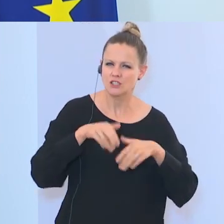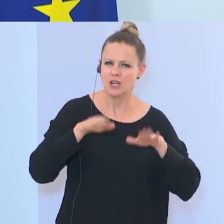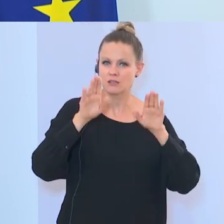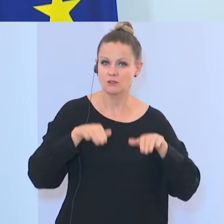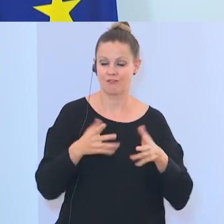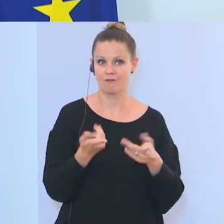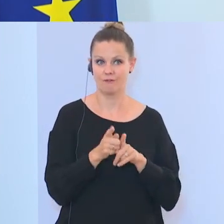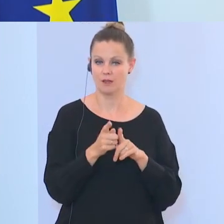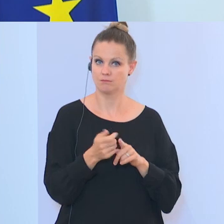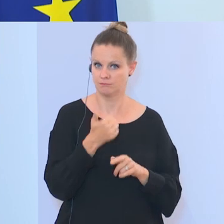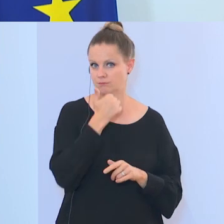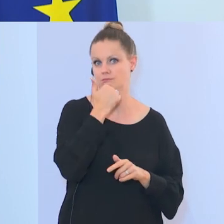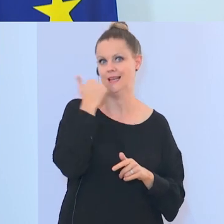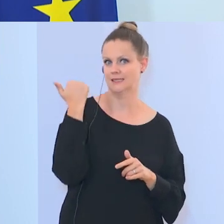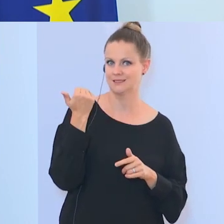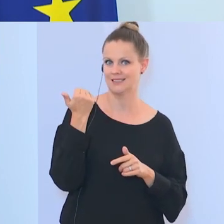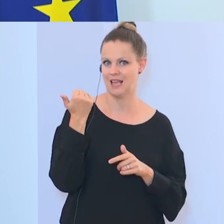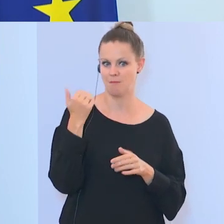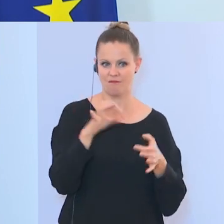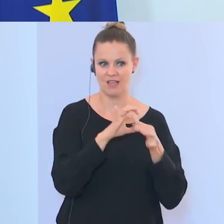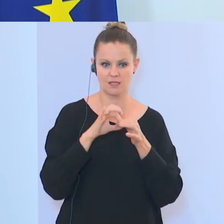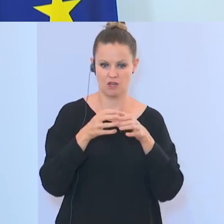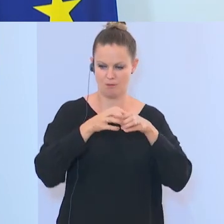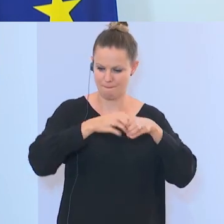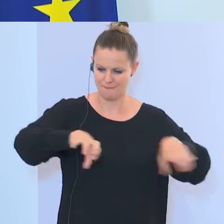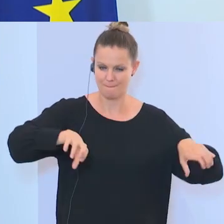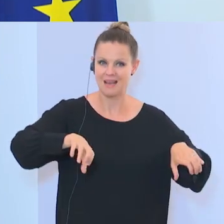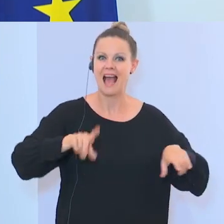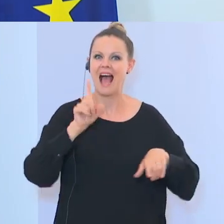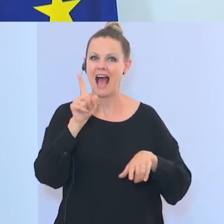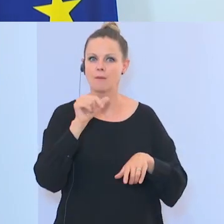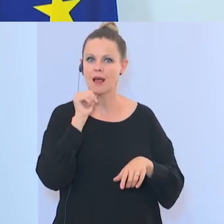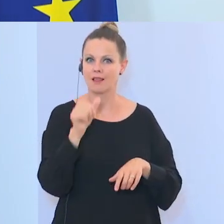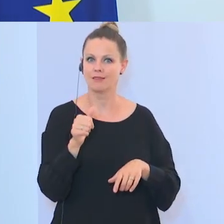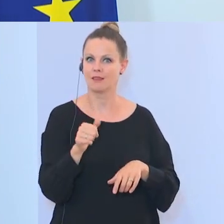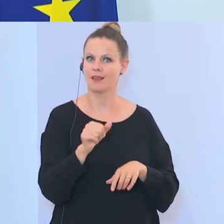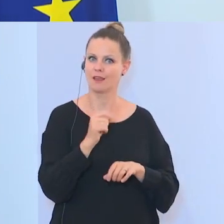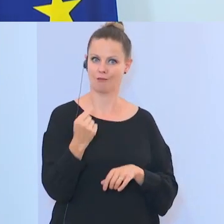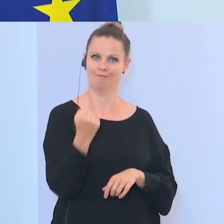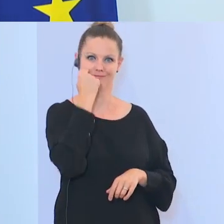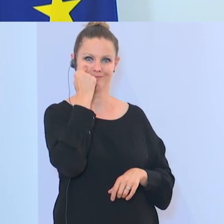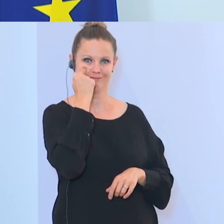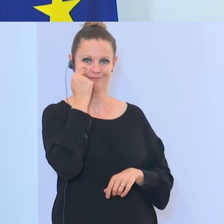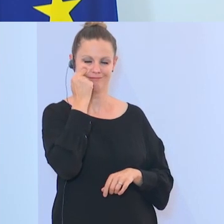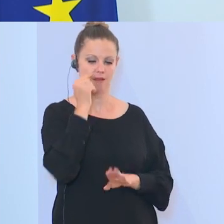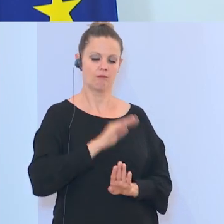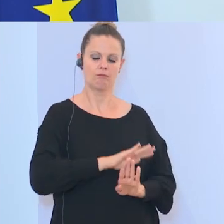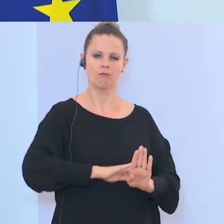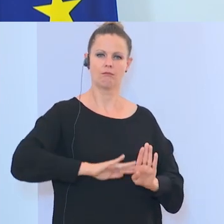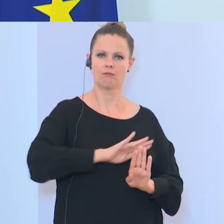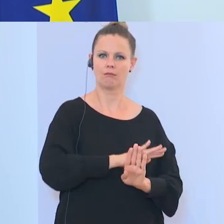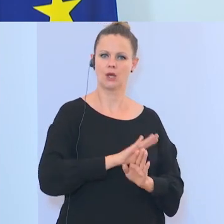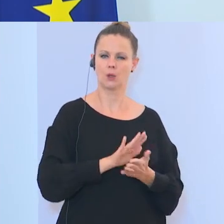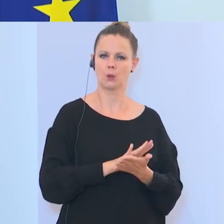polarisierende Ideologie, sie spaltet die Gesellschaft, aber auf einer subtilen Art und Weise, anders als der Salafismus oder Dschihadismus, der